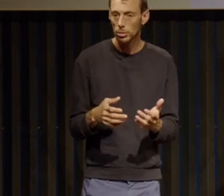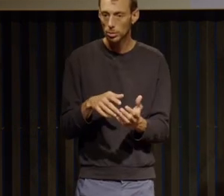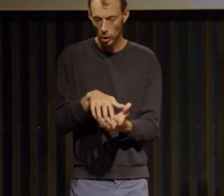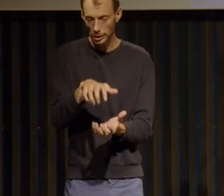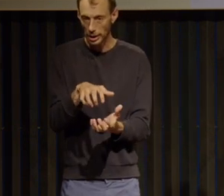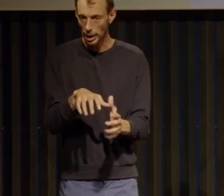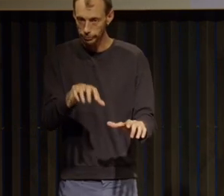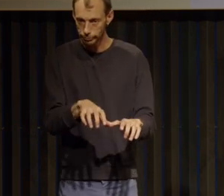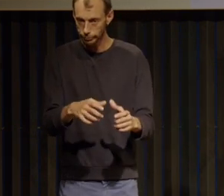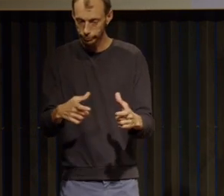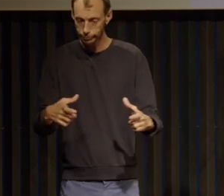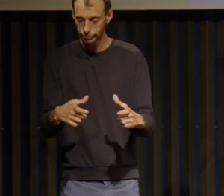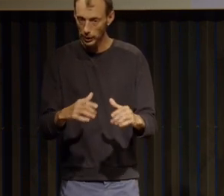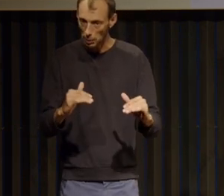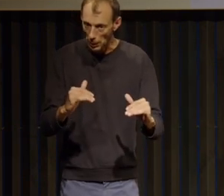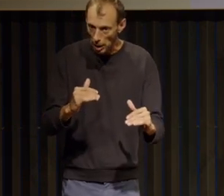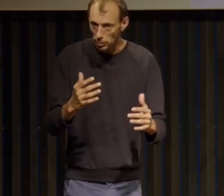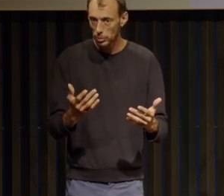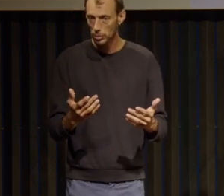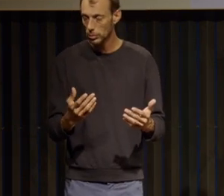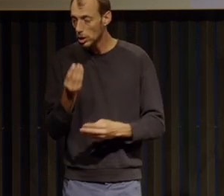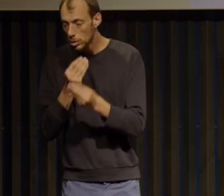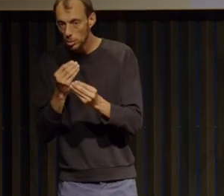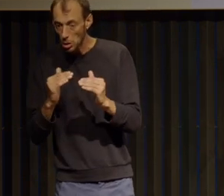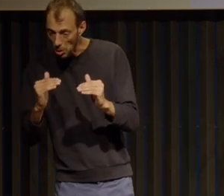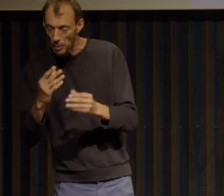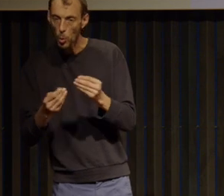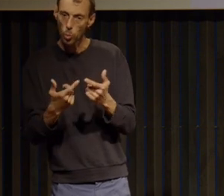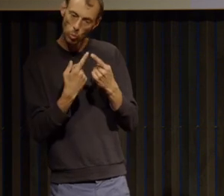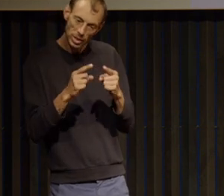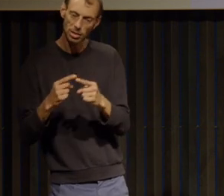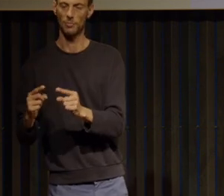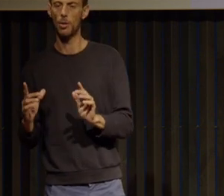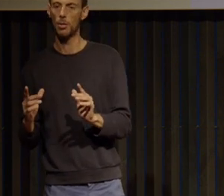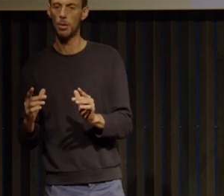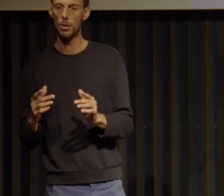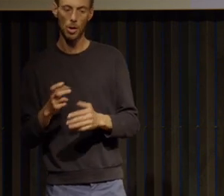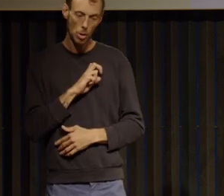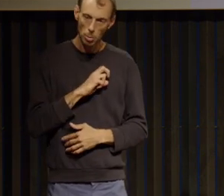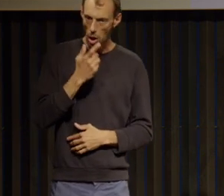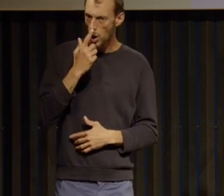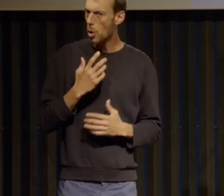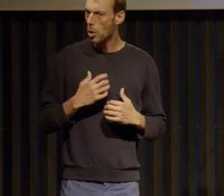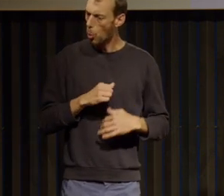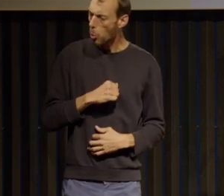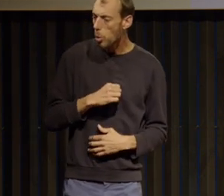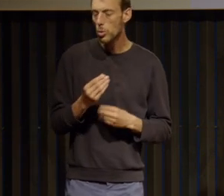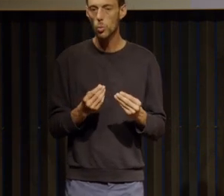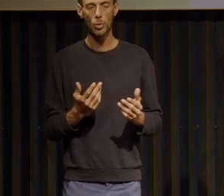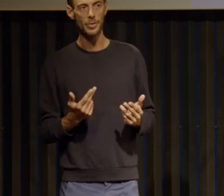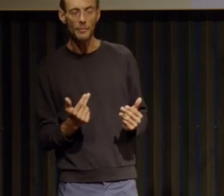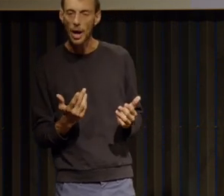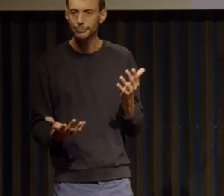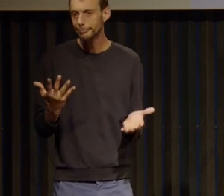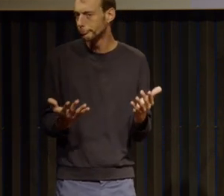qu'il y une diversité alimentaire ou est qu n a pas est-ce que les peurs sont très présentes ou est qu'elles sont un peu moins présentes voilà il y a pas mal de facteurs